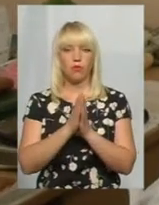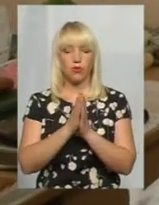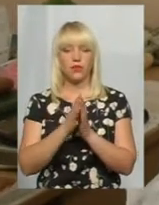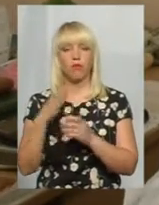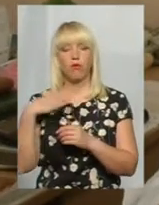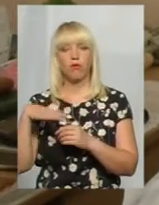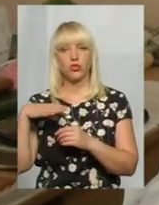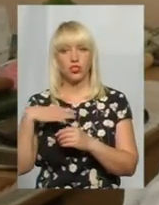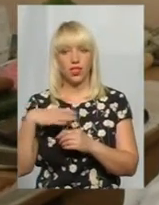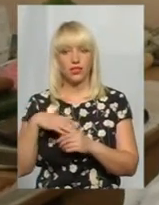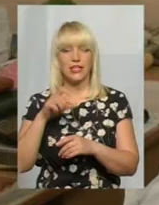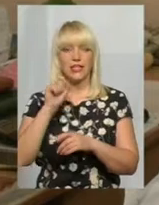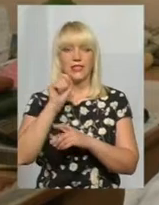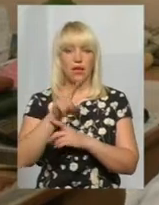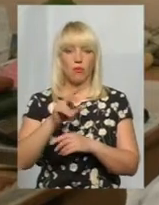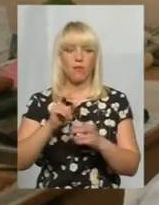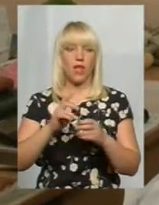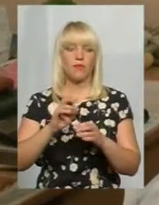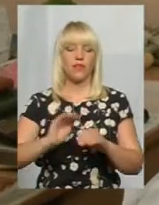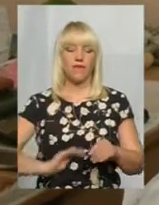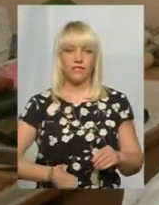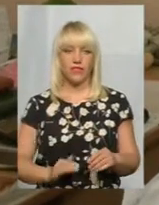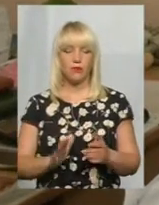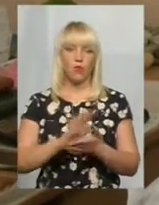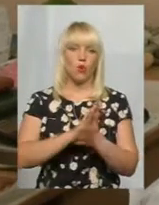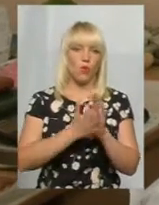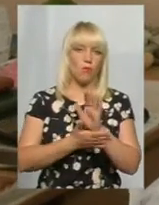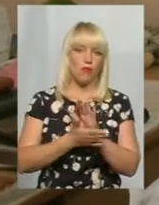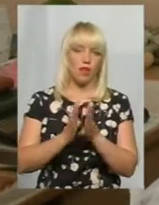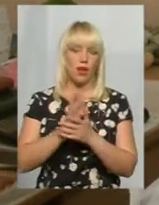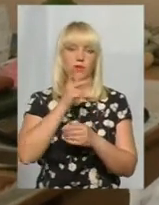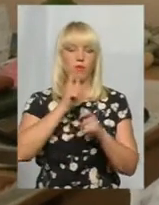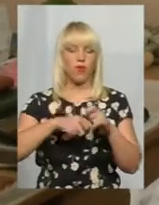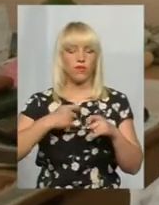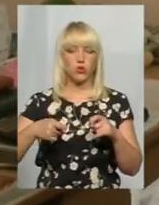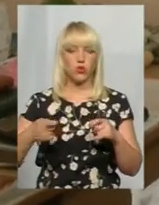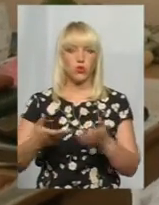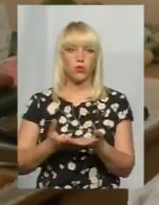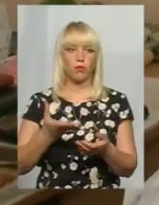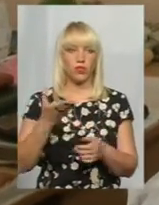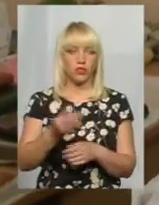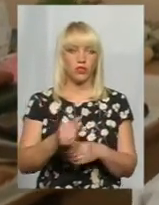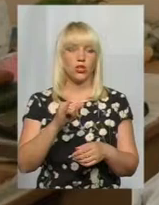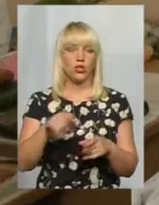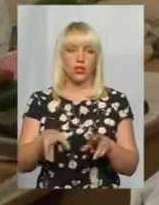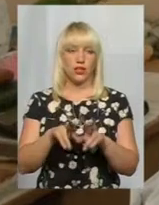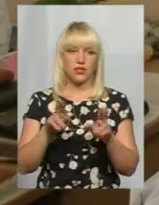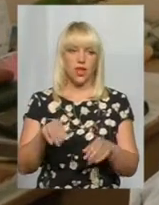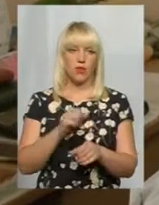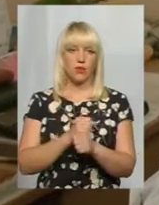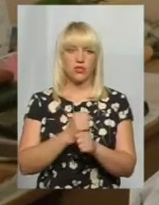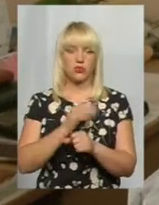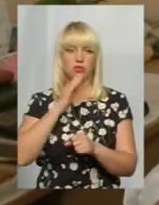почекати, замовляємо на фірмі, вже якось домовляємося про відсрочку платежу, так само працюємо з нашими